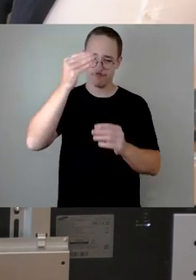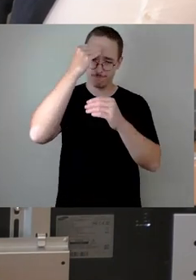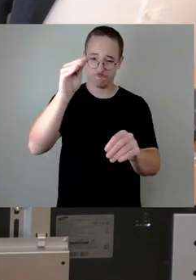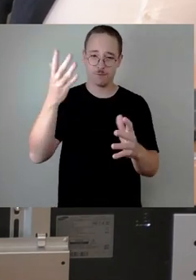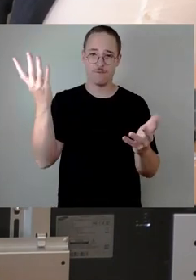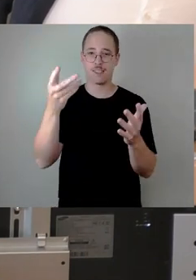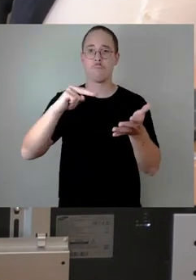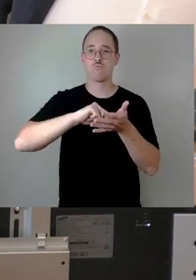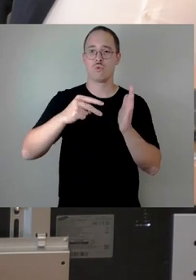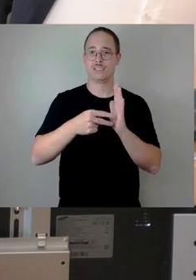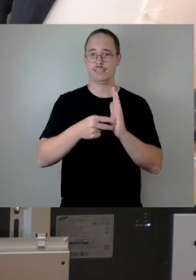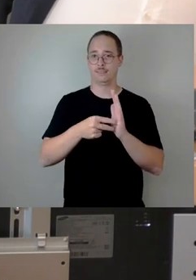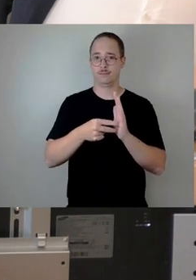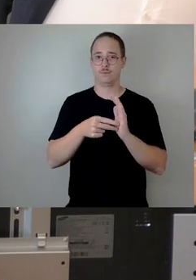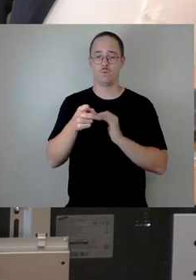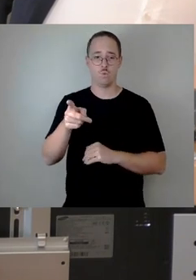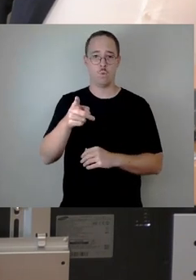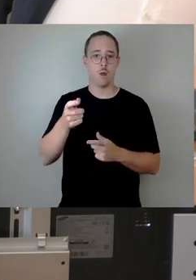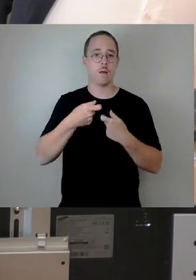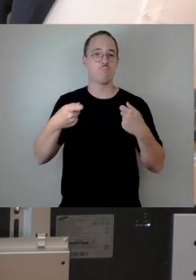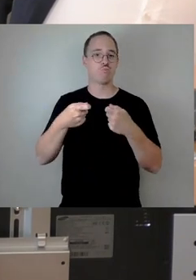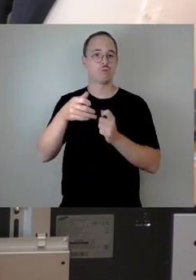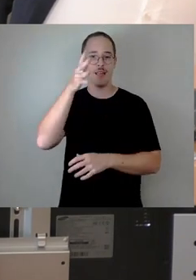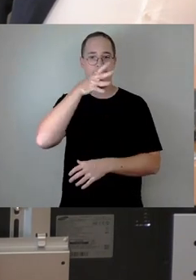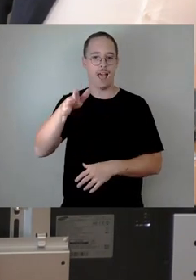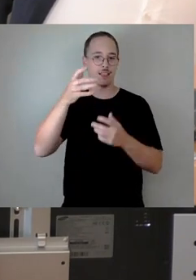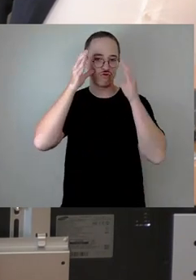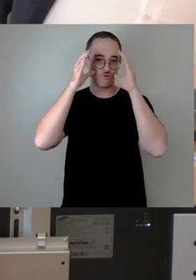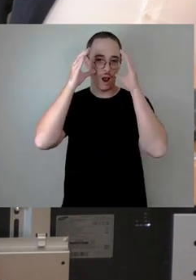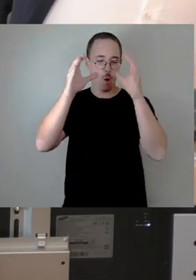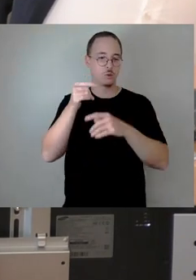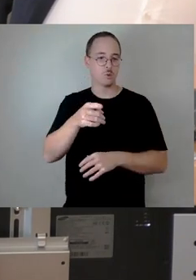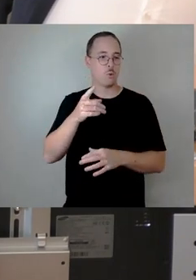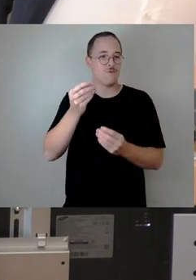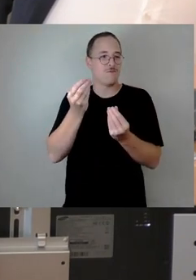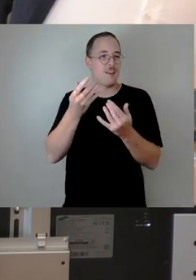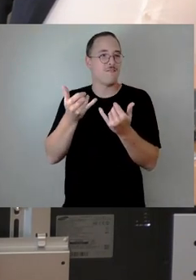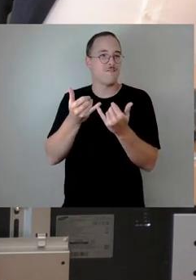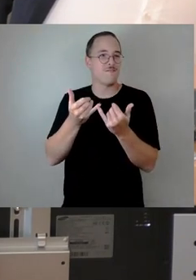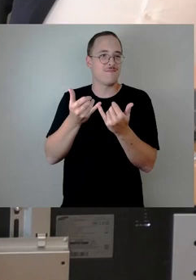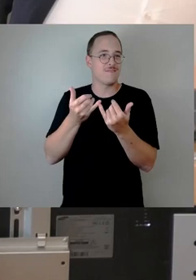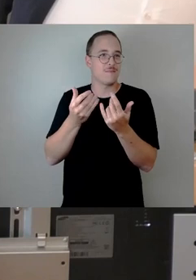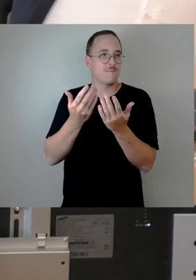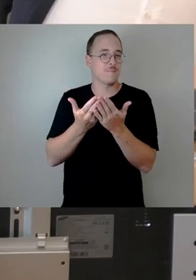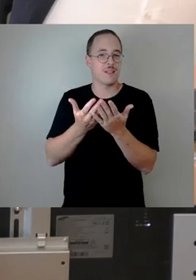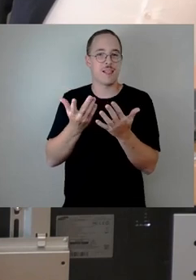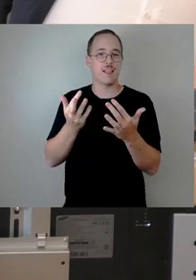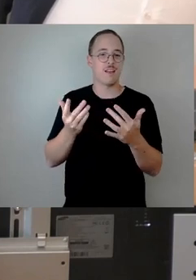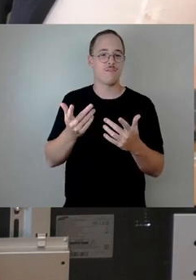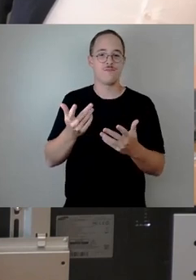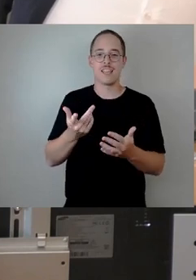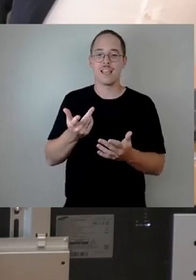Die Bundesgartenschau ist weder Sahnehäubchen für das Stadtmarketing noch ein fiskalischer Bonus für die Stadt.